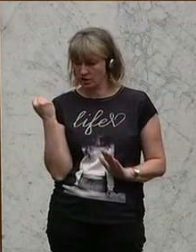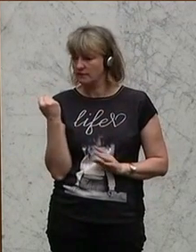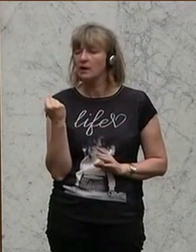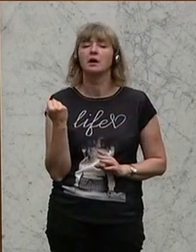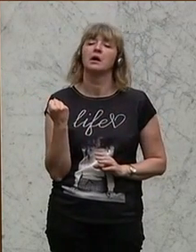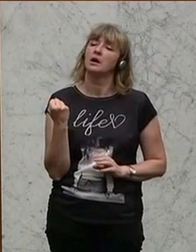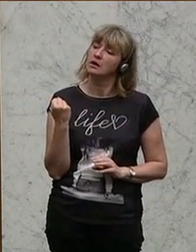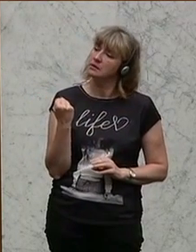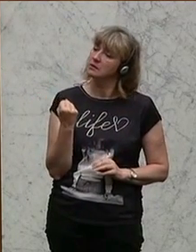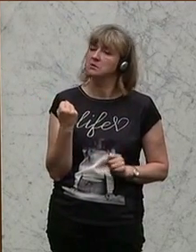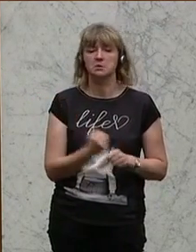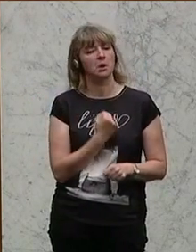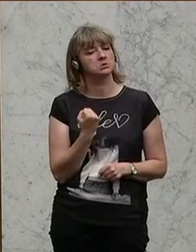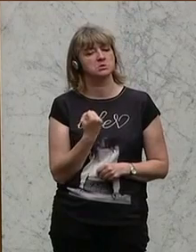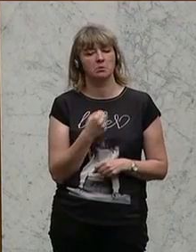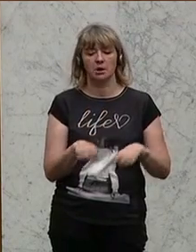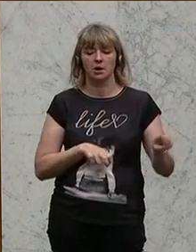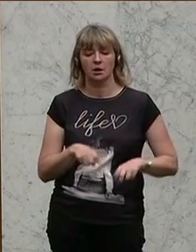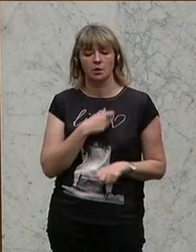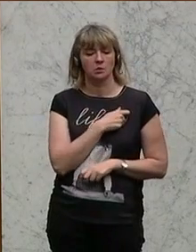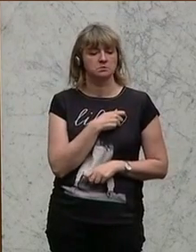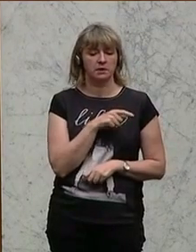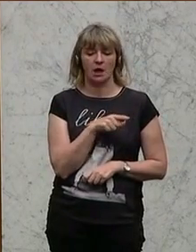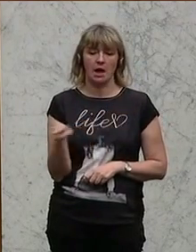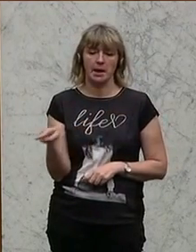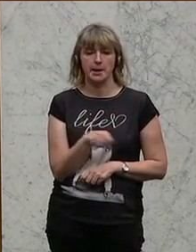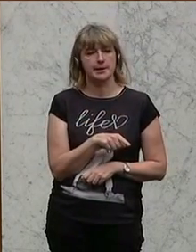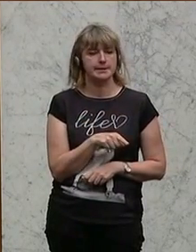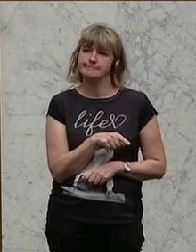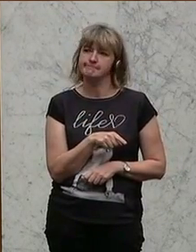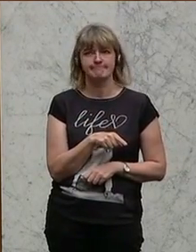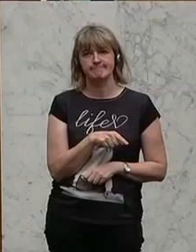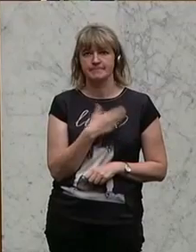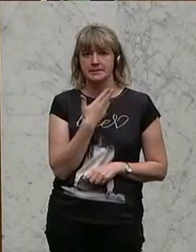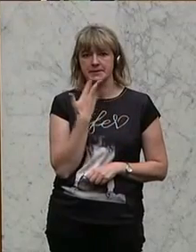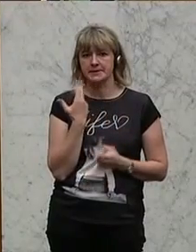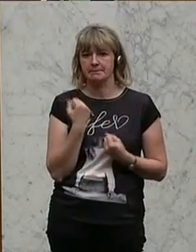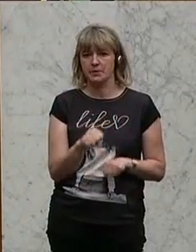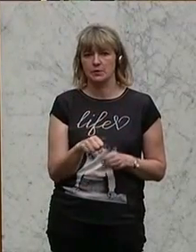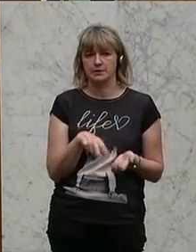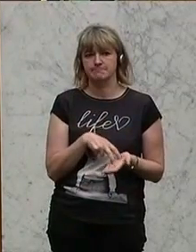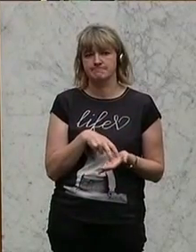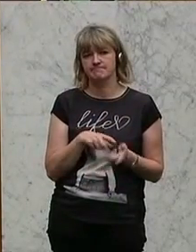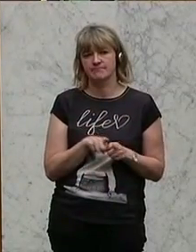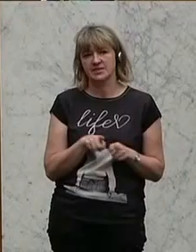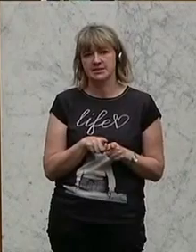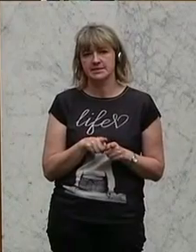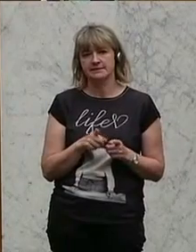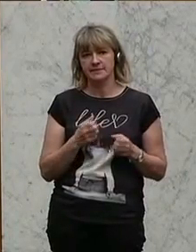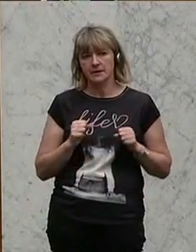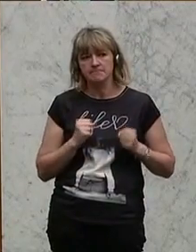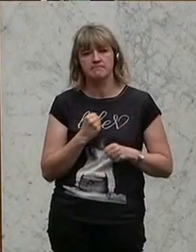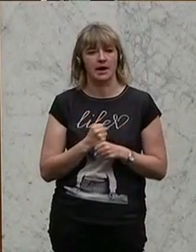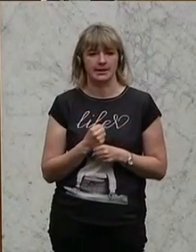fehlte der Regierungspartei der Mut, aber auch die Fairness, dies auch zu tun.